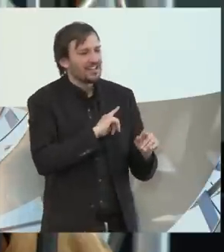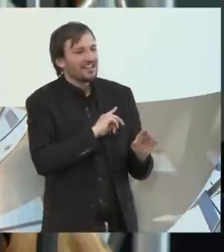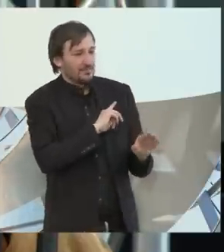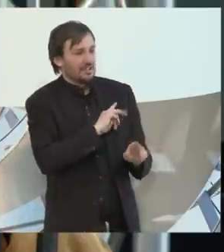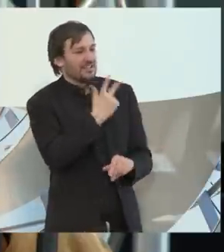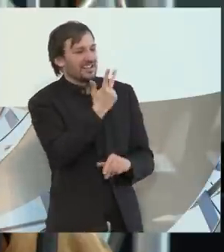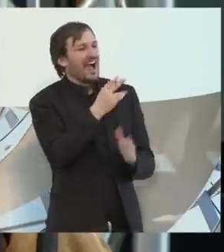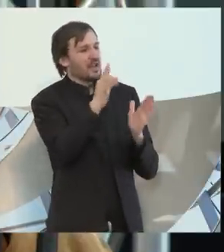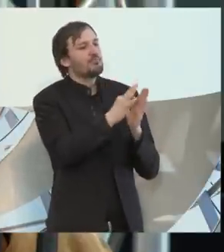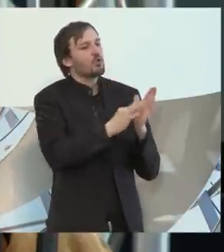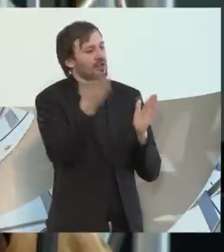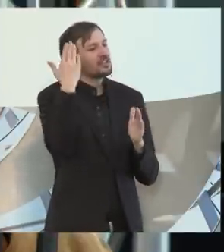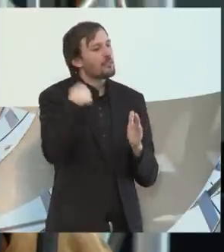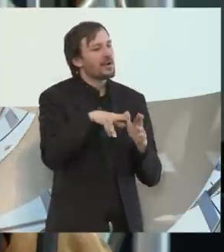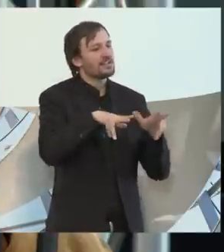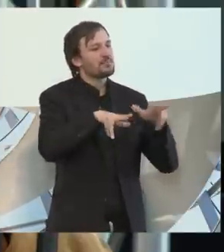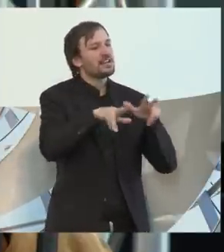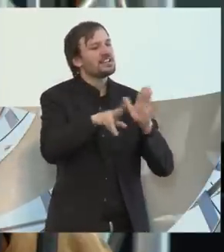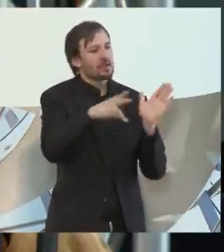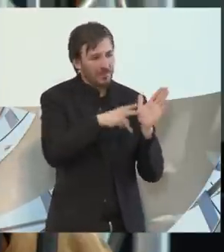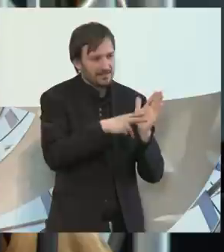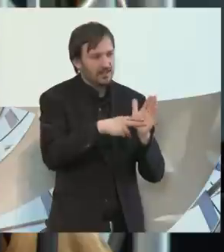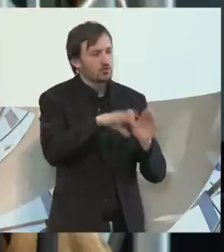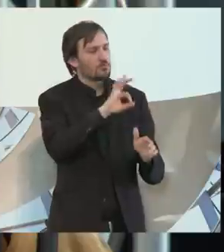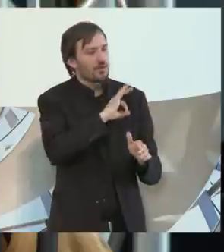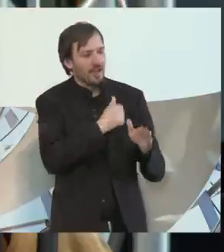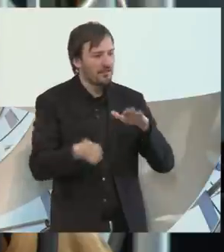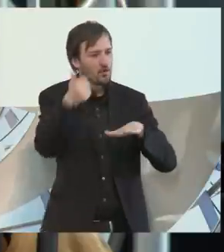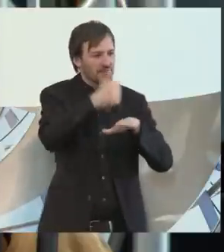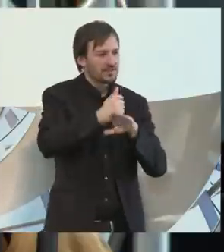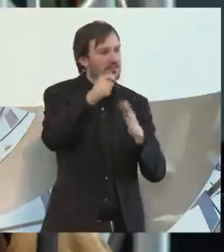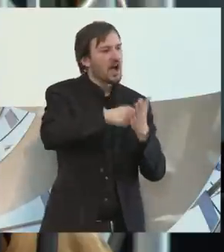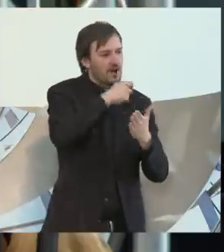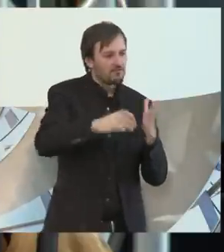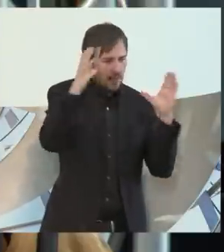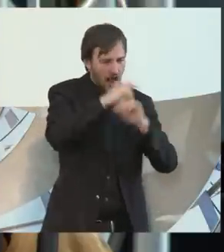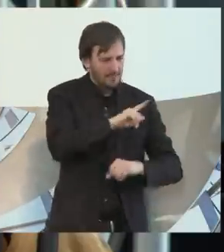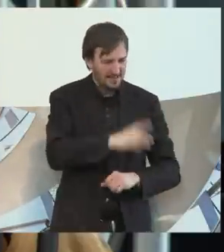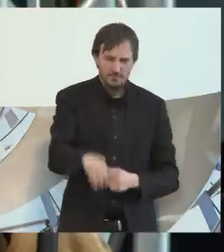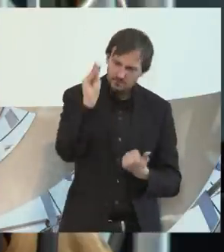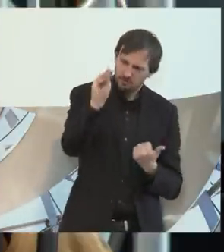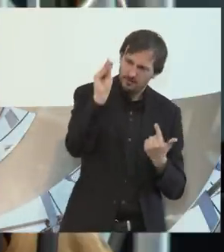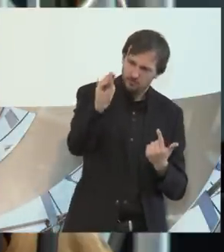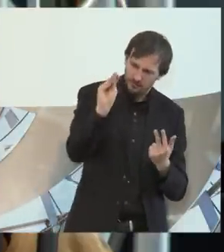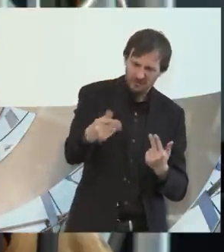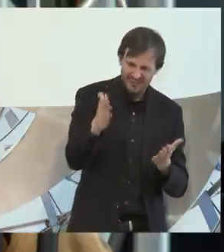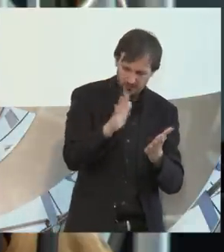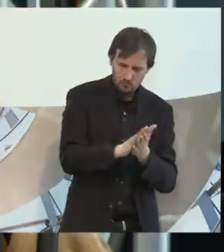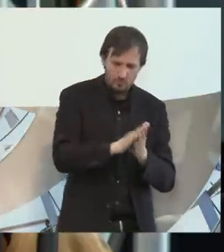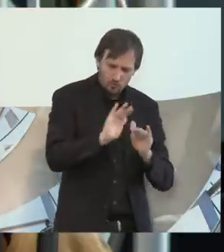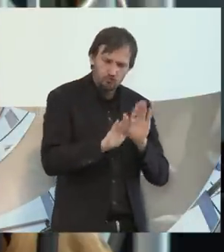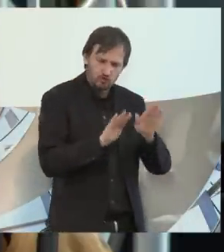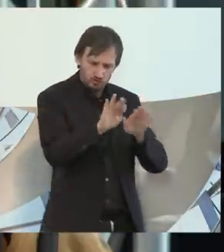unserem Ministerpräsidenten und Parteivorsitzenden am Wahlabend mit auf den Weg gegeben habe, schon angegangen wird.